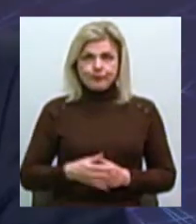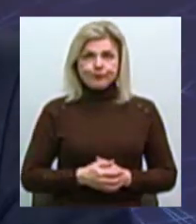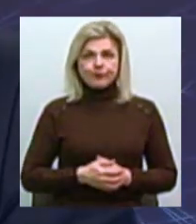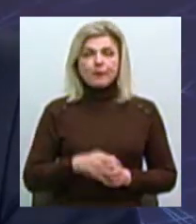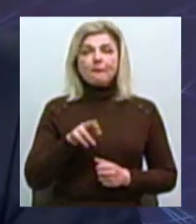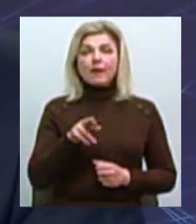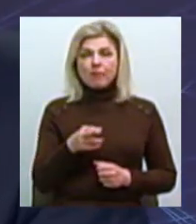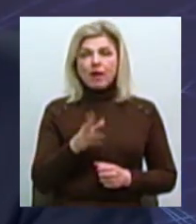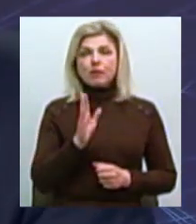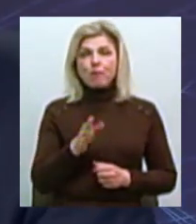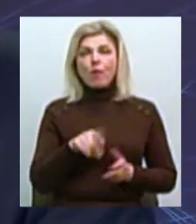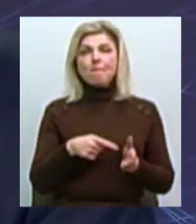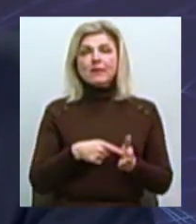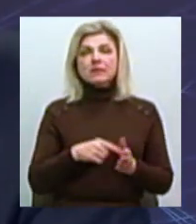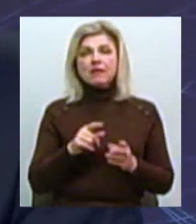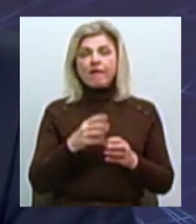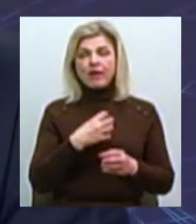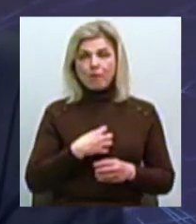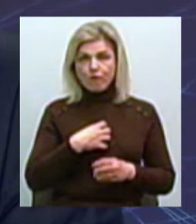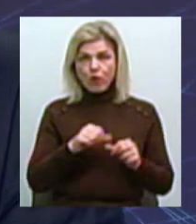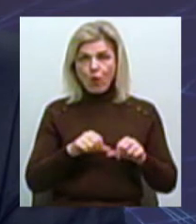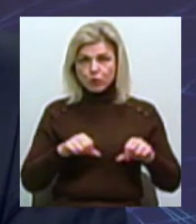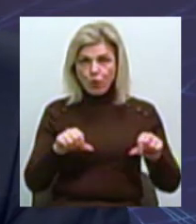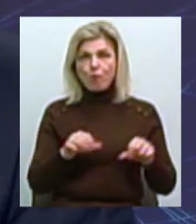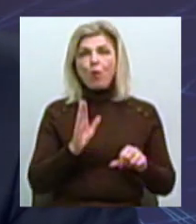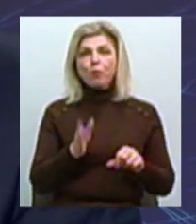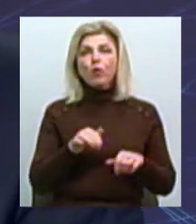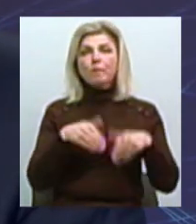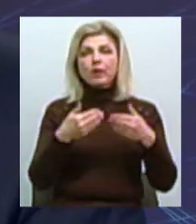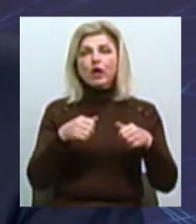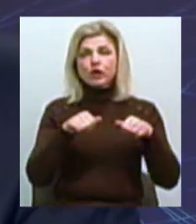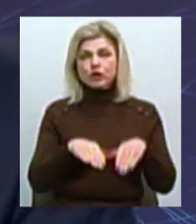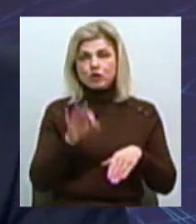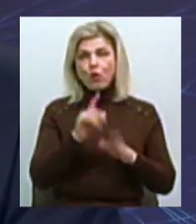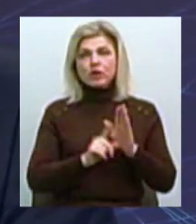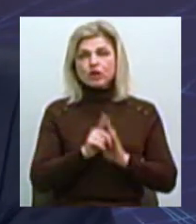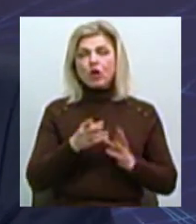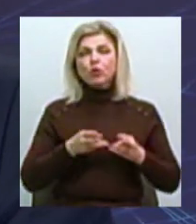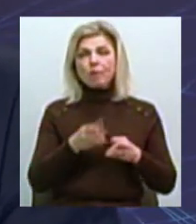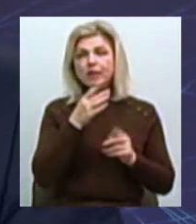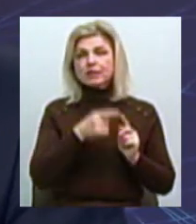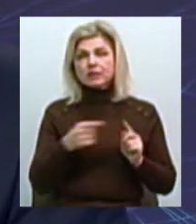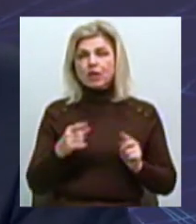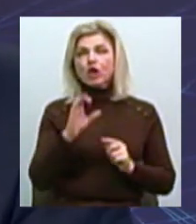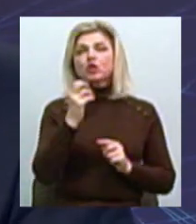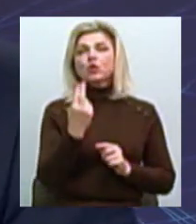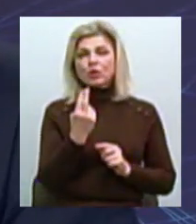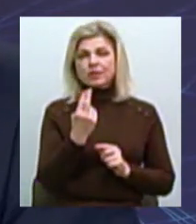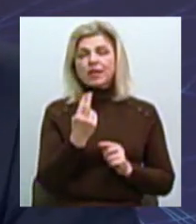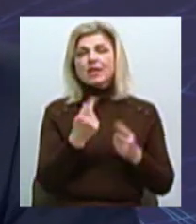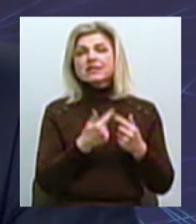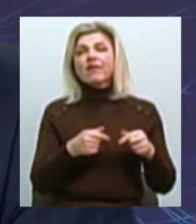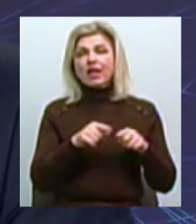'ятницю бути міськвиконком, на якому було рекомендовано прийняти рішення щодо початку опалювального сезону у соціальній сфері У нас